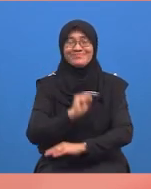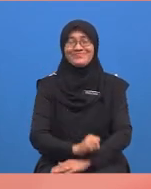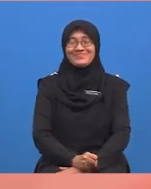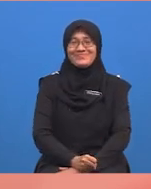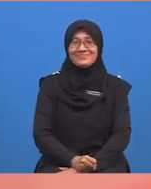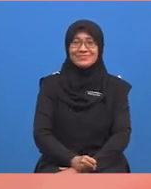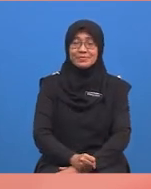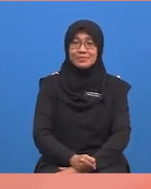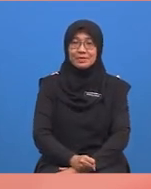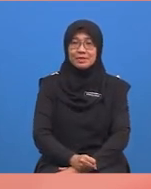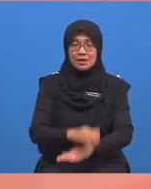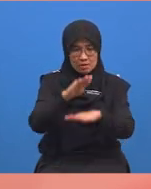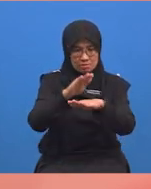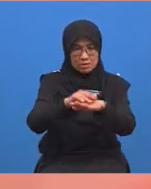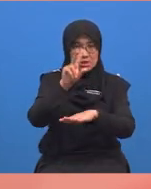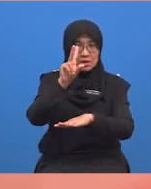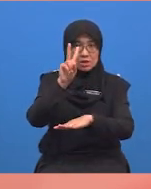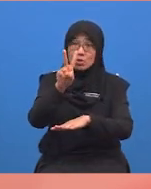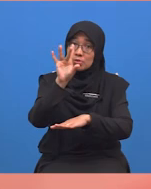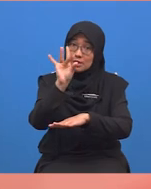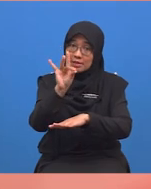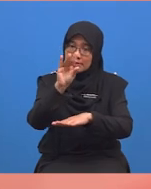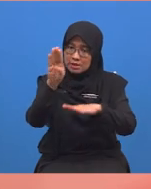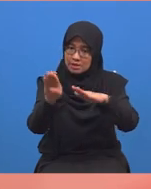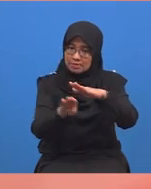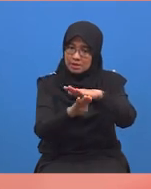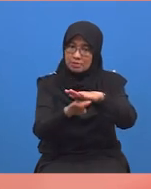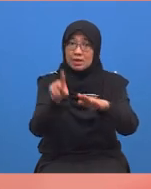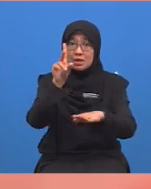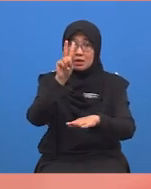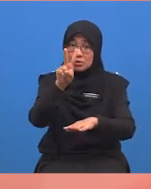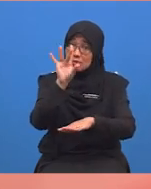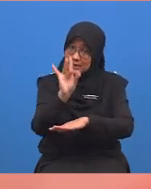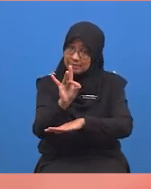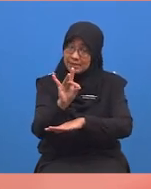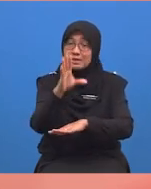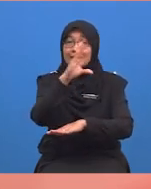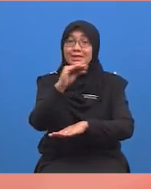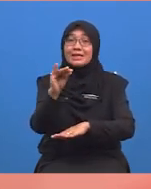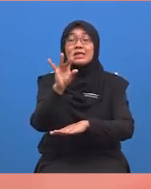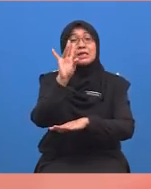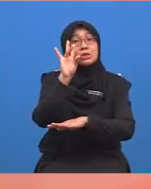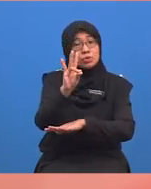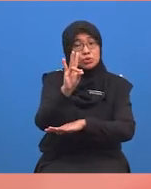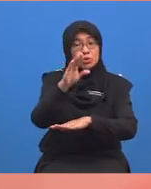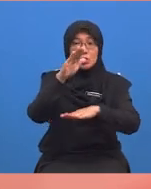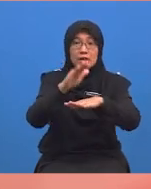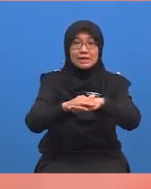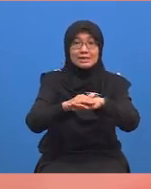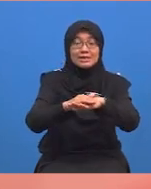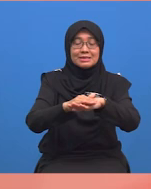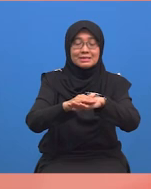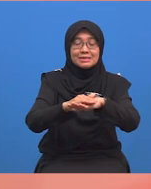Letakkan dua puluh lapan di bawah dua puluh lapan dan tujuh di atas